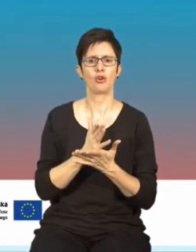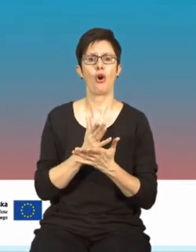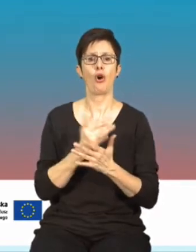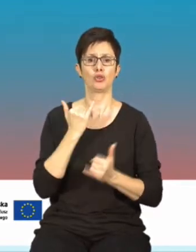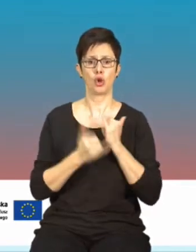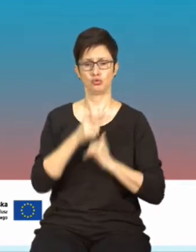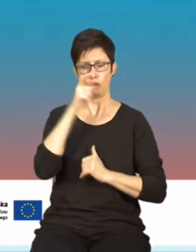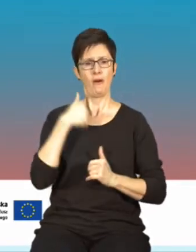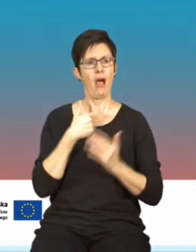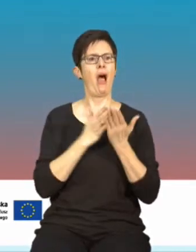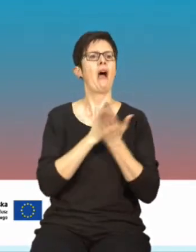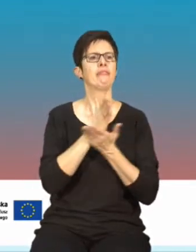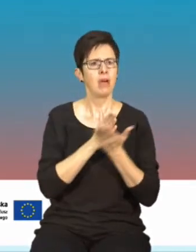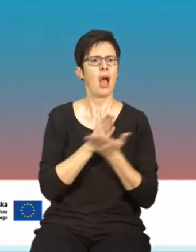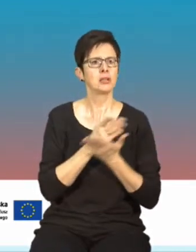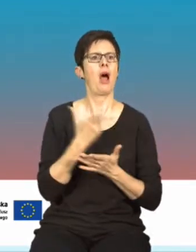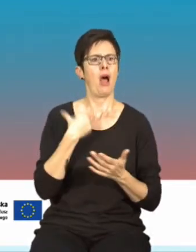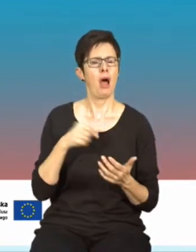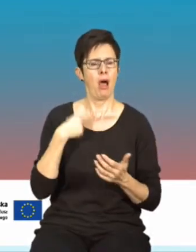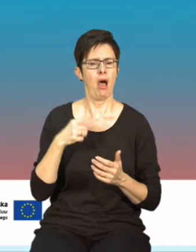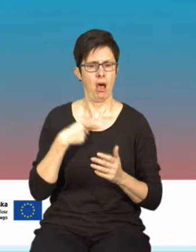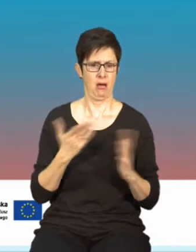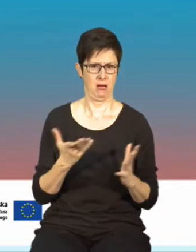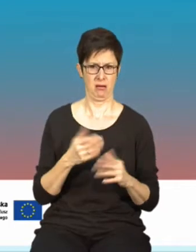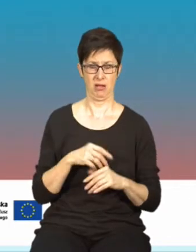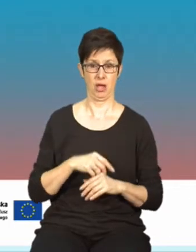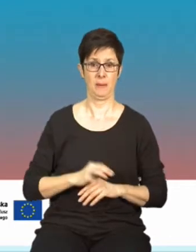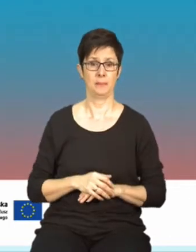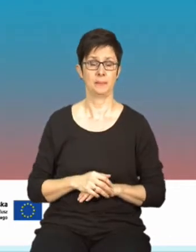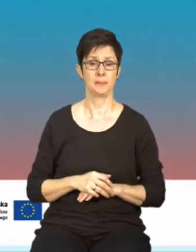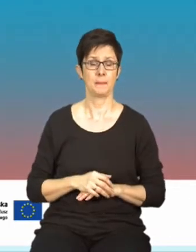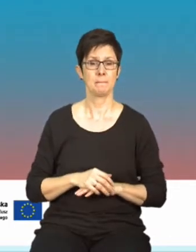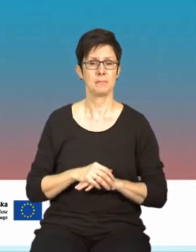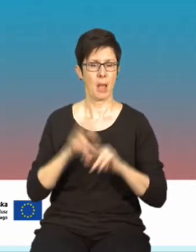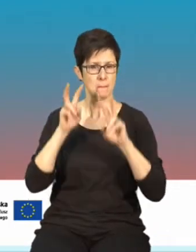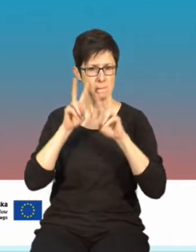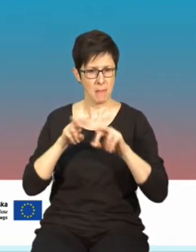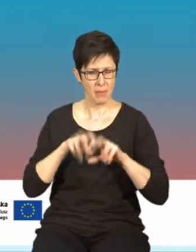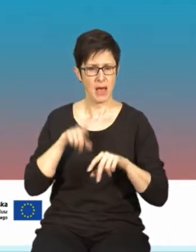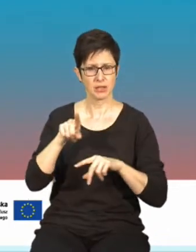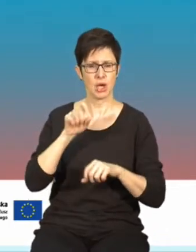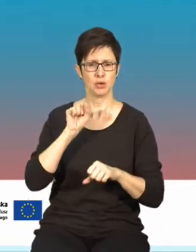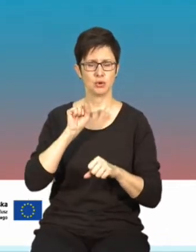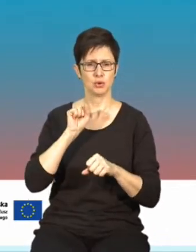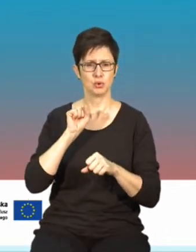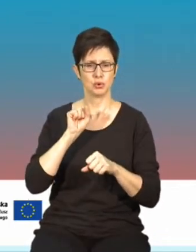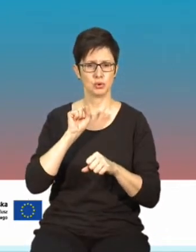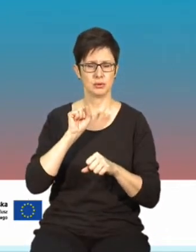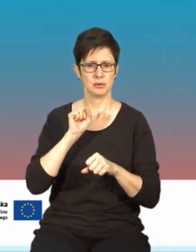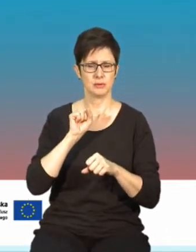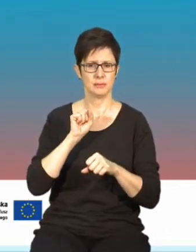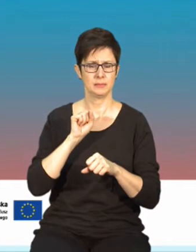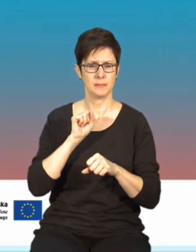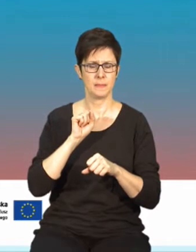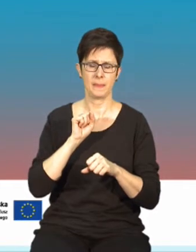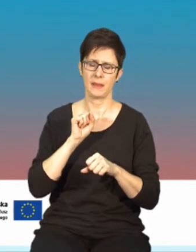I w momencie, kiedy opieramy się tutaj, ponieważ badania są część za, część przeciw, opieramy